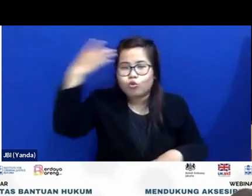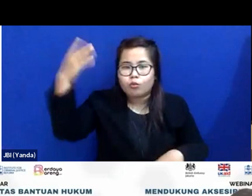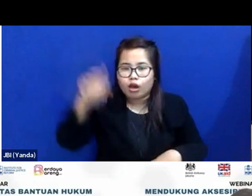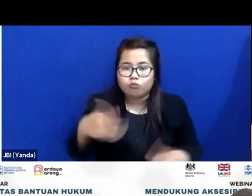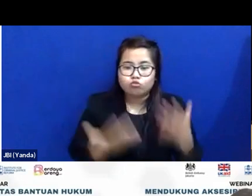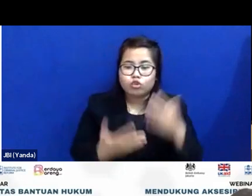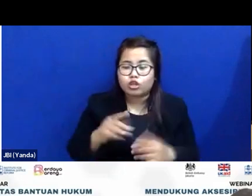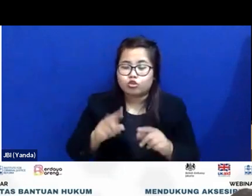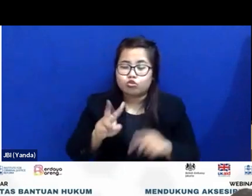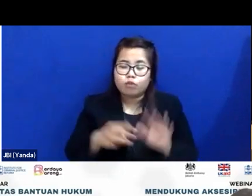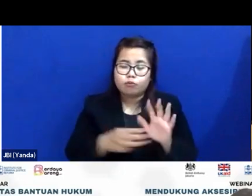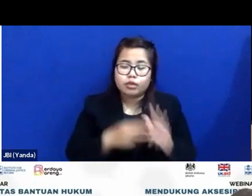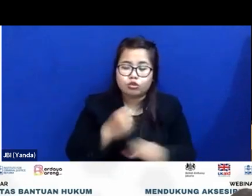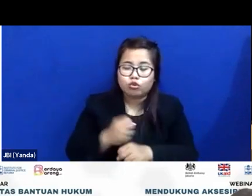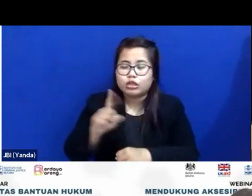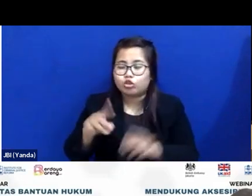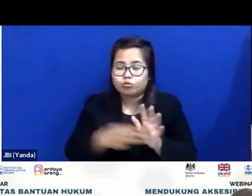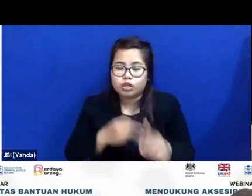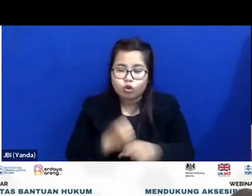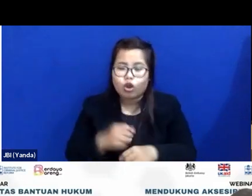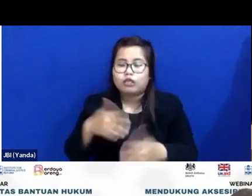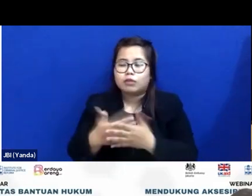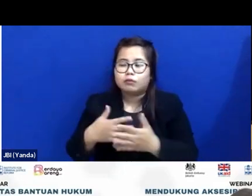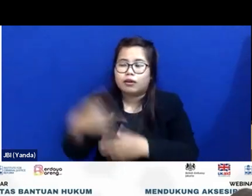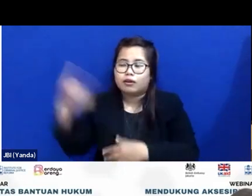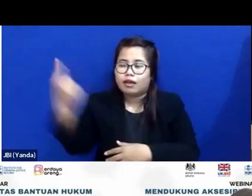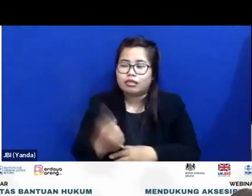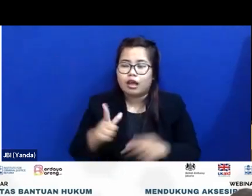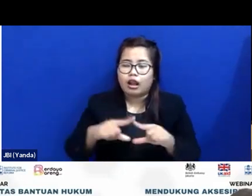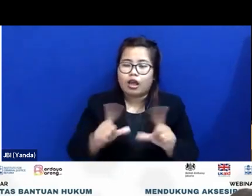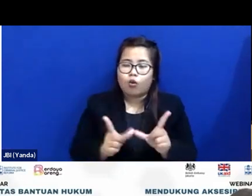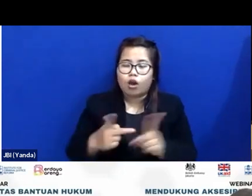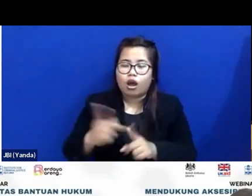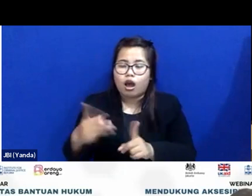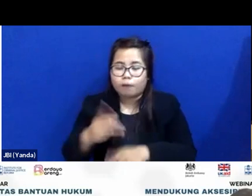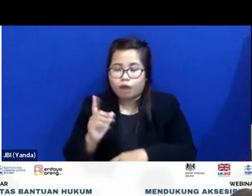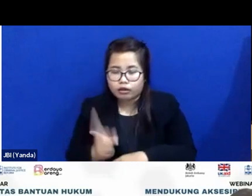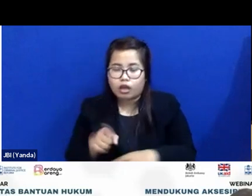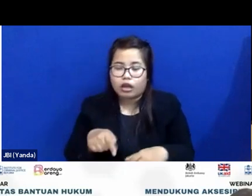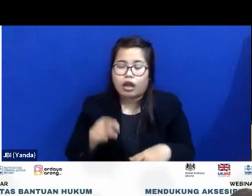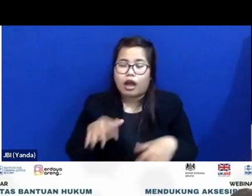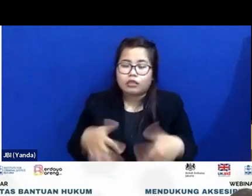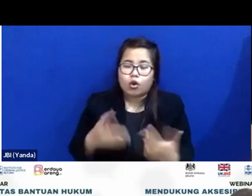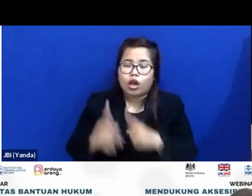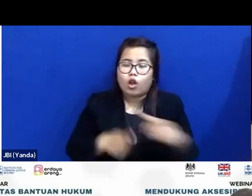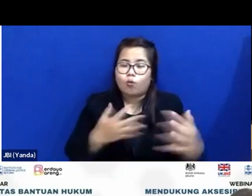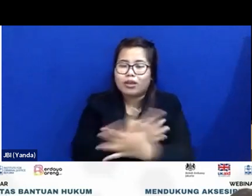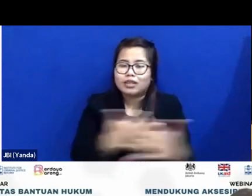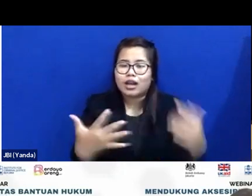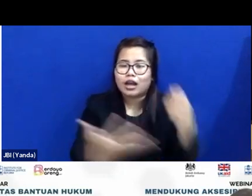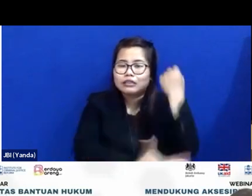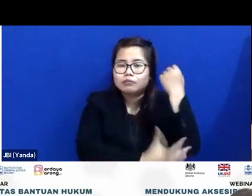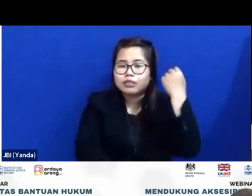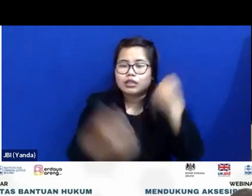atau seminggu lagi mau sidang ada dari lawab ini datang. ketika masyarakat miskin dipanggil oleh